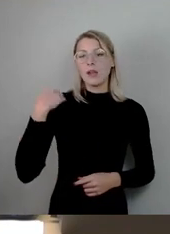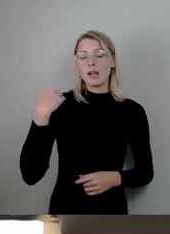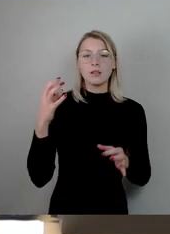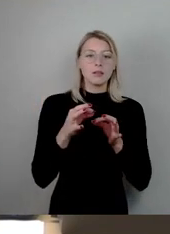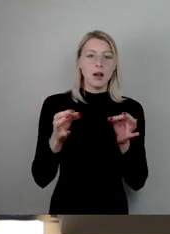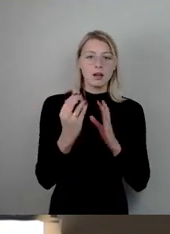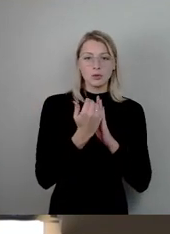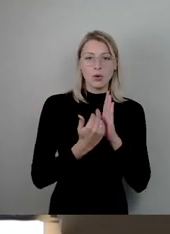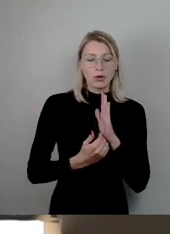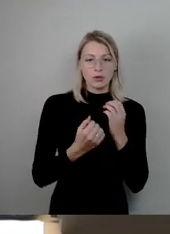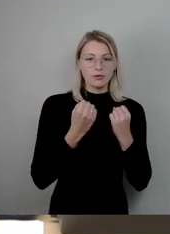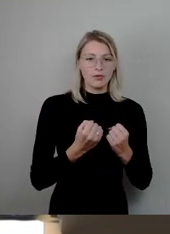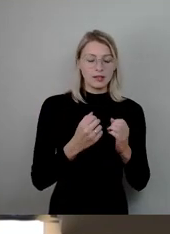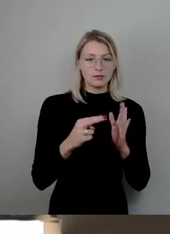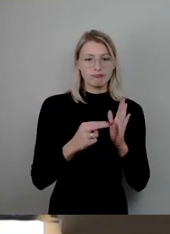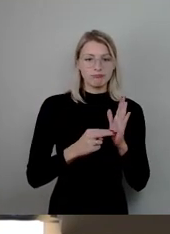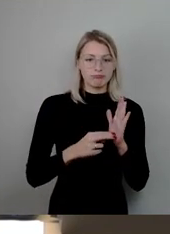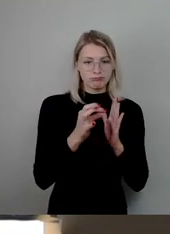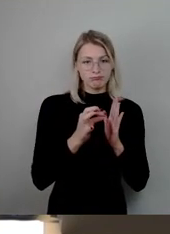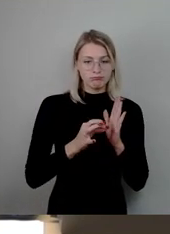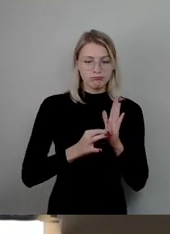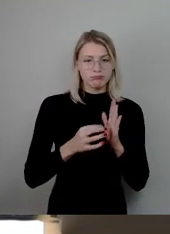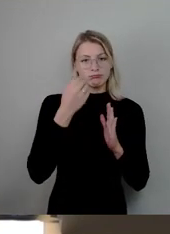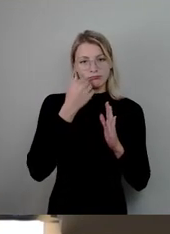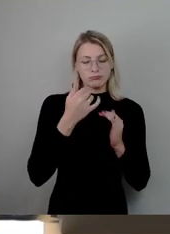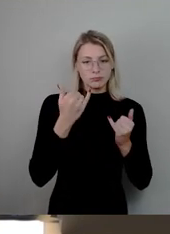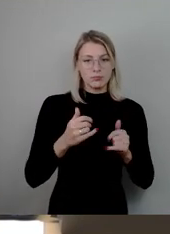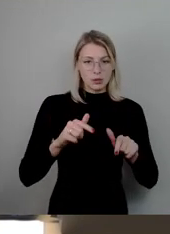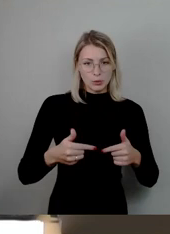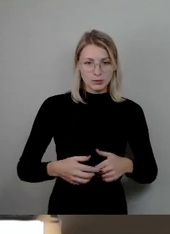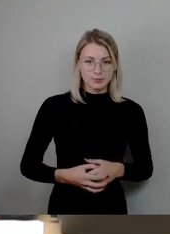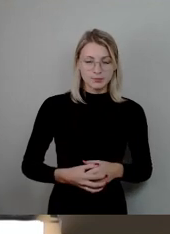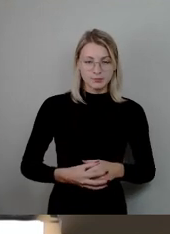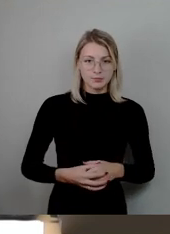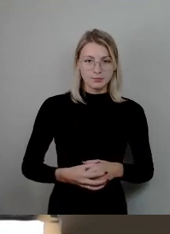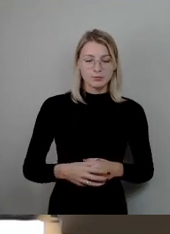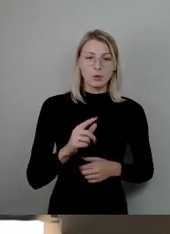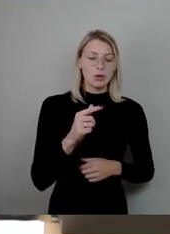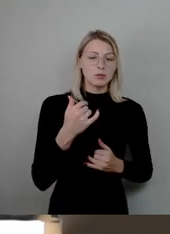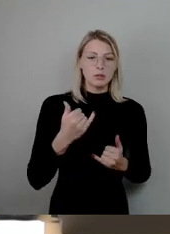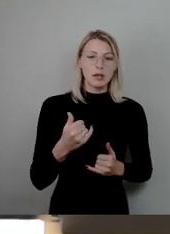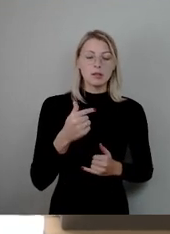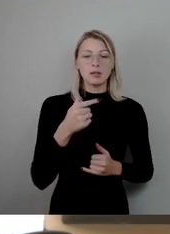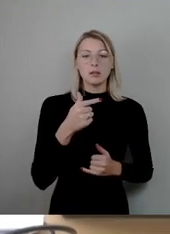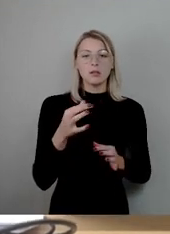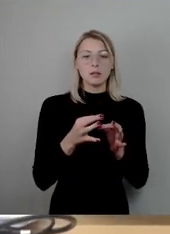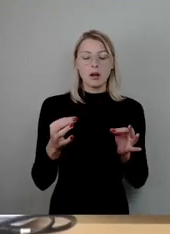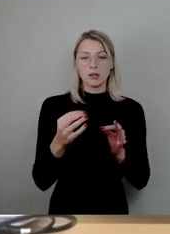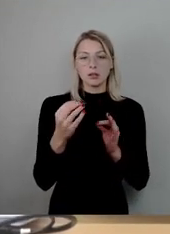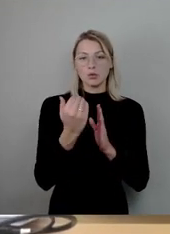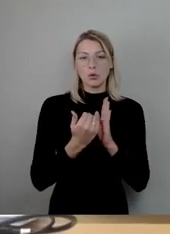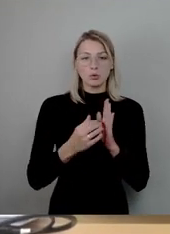Festgelegt würden wir jetzt beginnen mit dem Top 16, Absicherung,